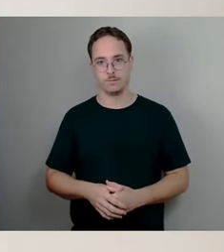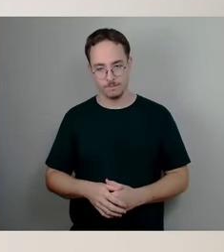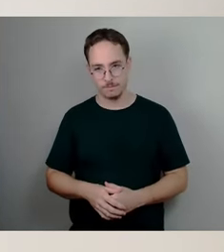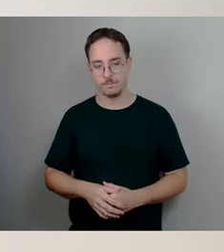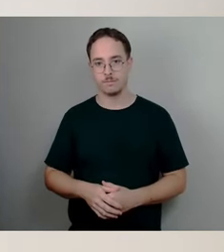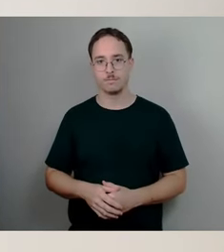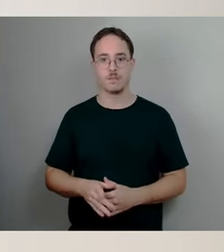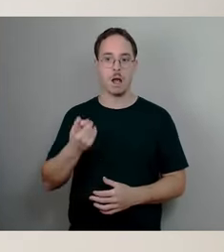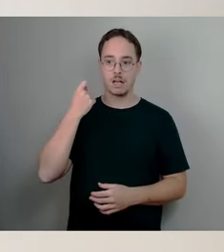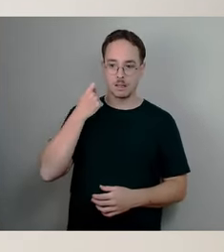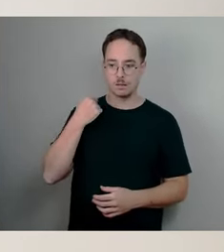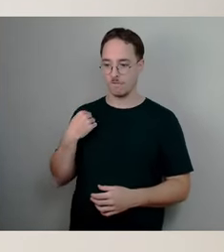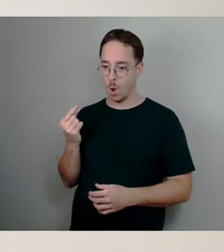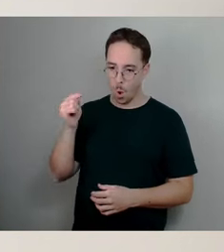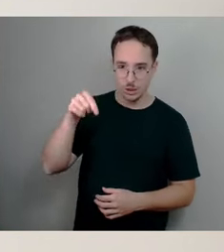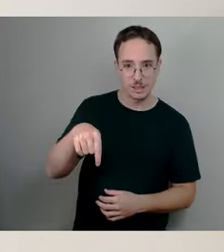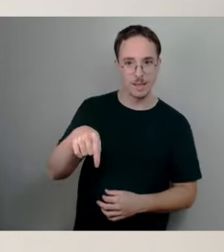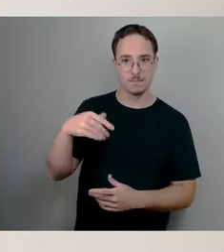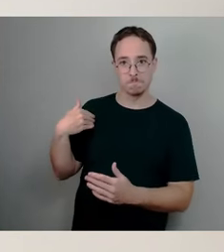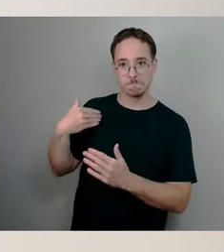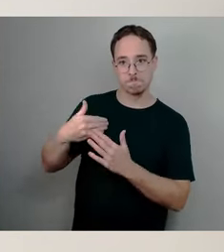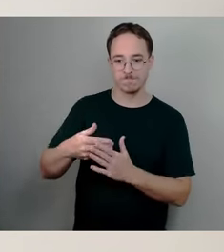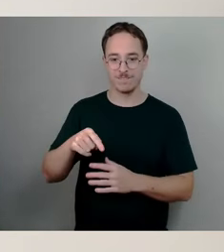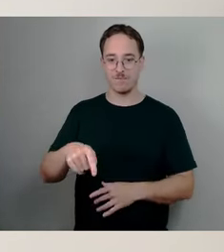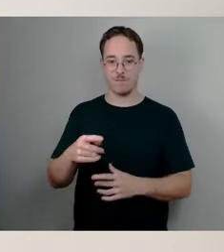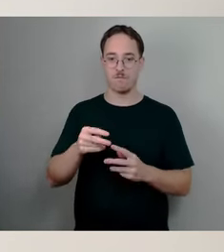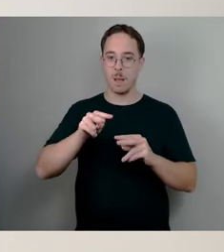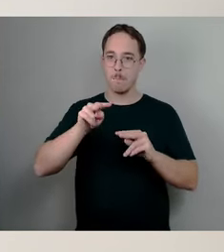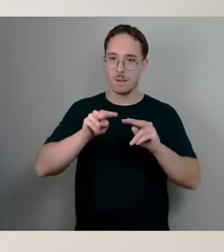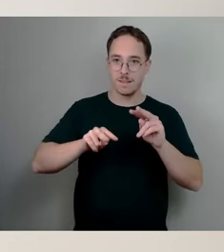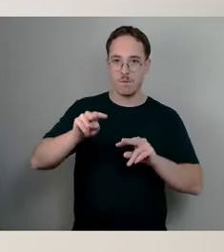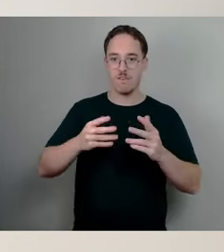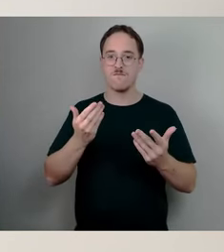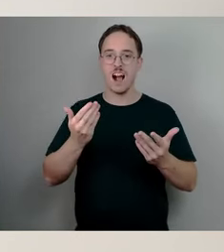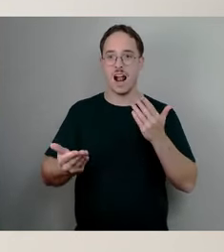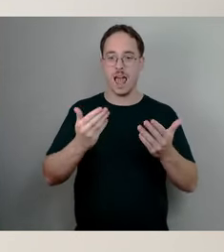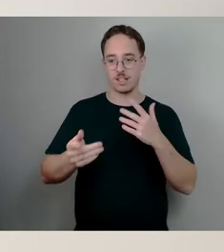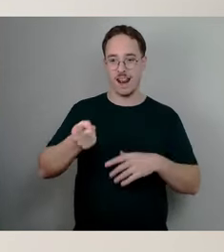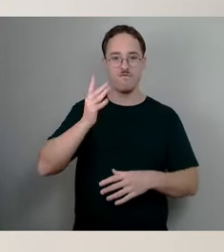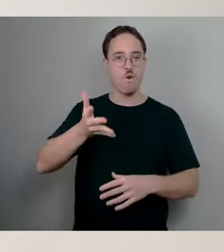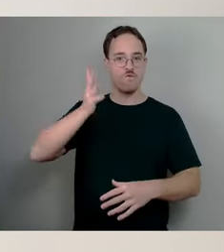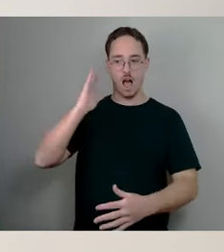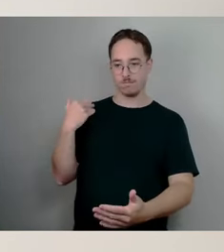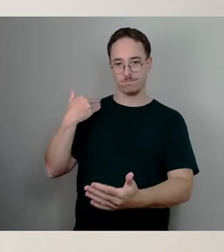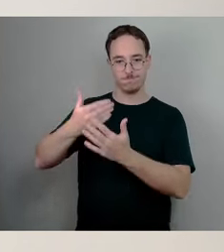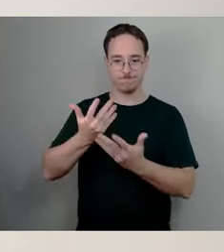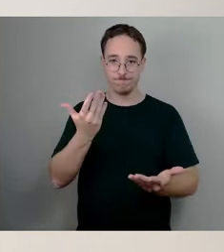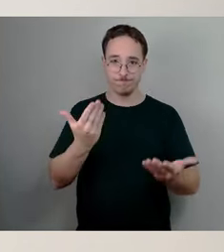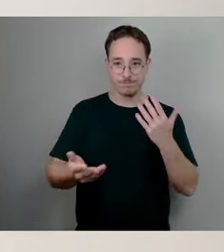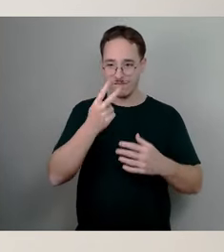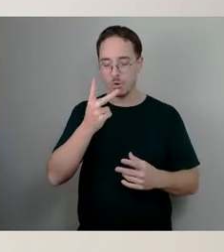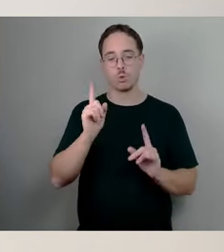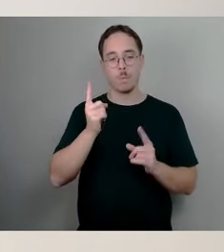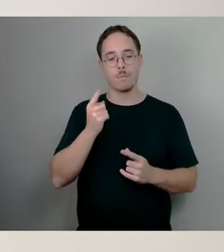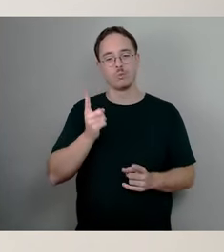mal, nie so schnell möglich war, die Betrachtung im Vergleich der letzten fünf Jahre nochmal nachreichen. Dann freue ich mich auf die Antwort da und